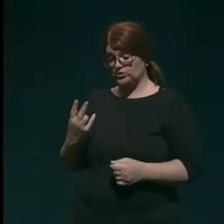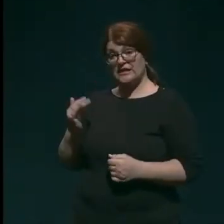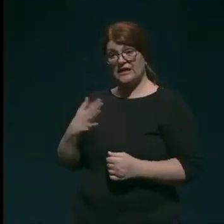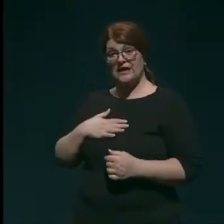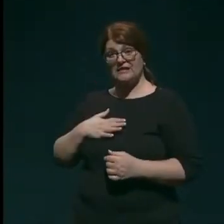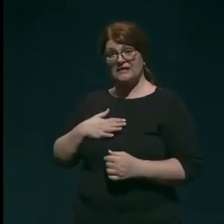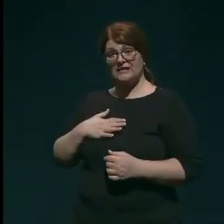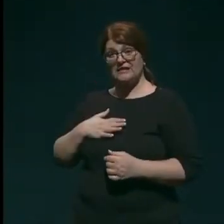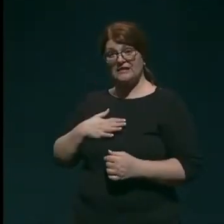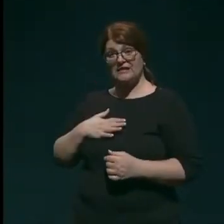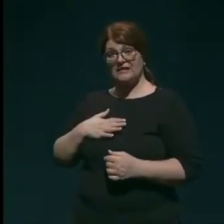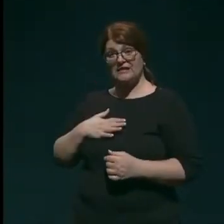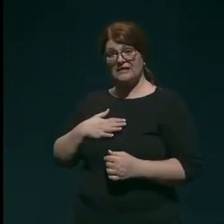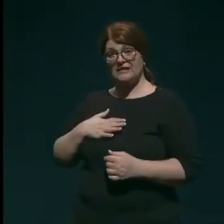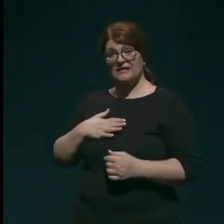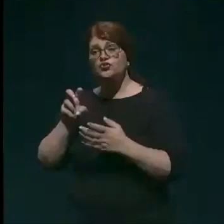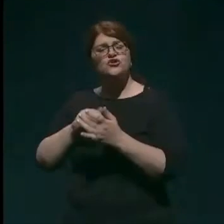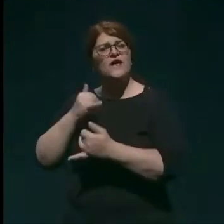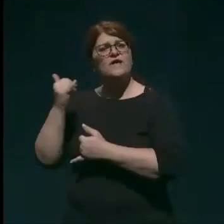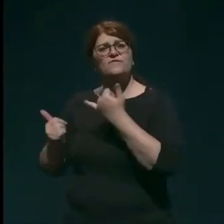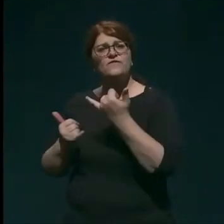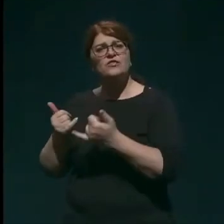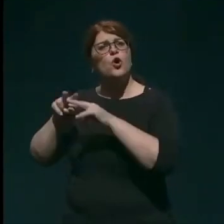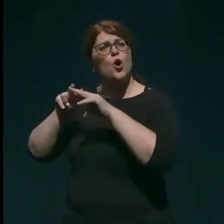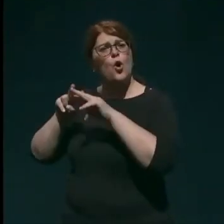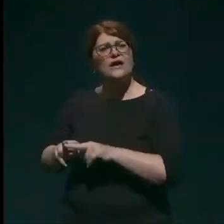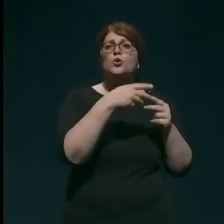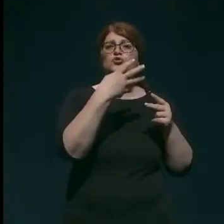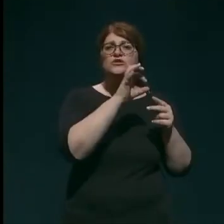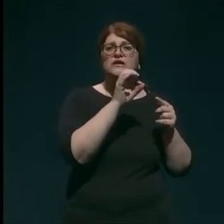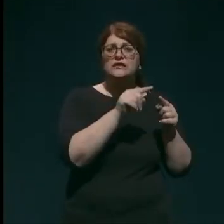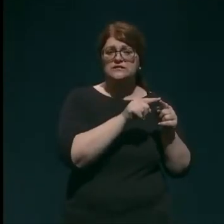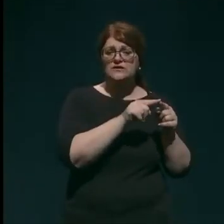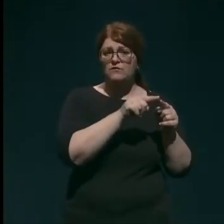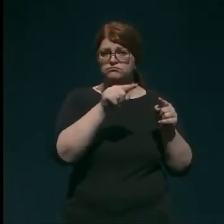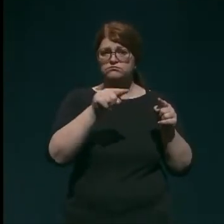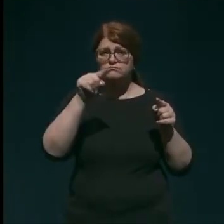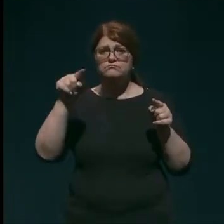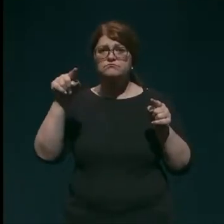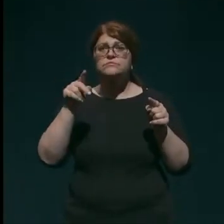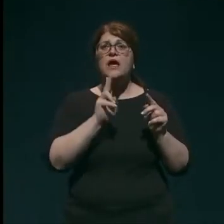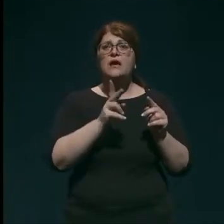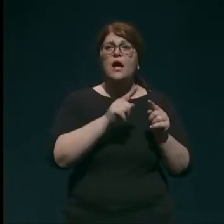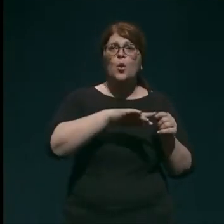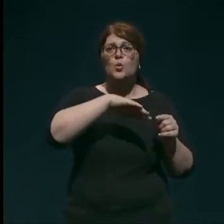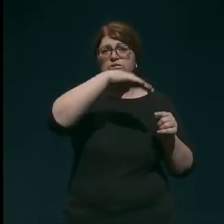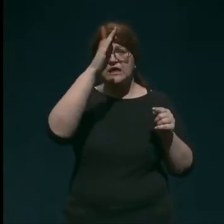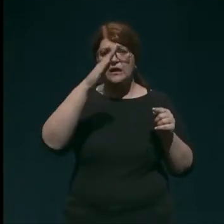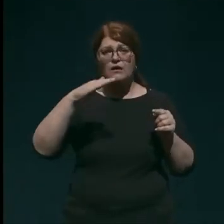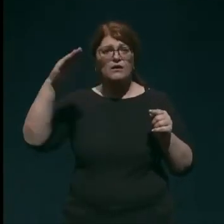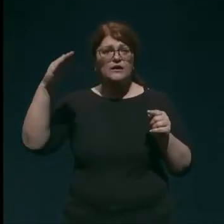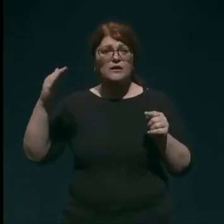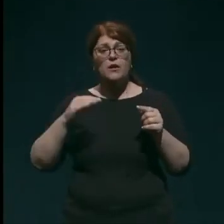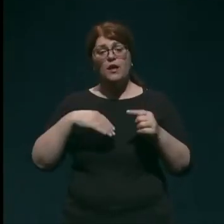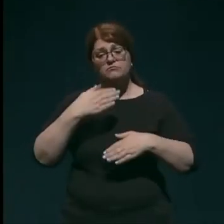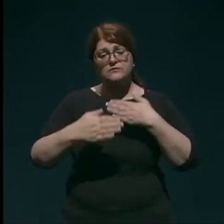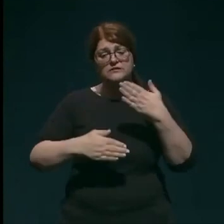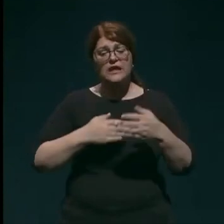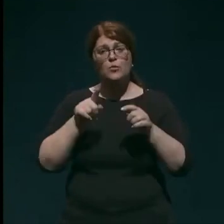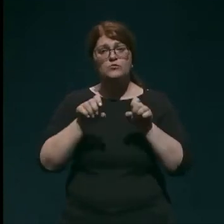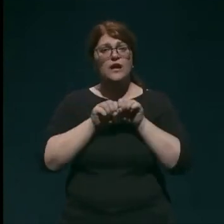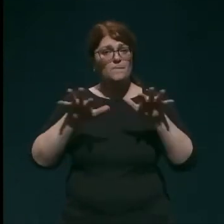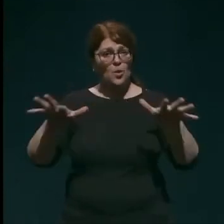boljša, pa epidemiološko še vedno ohranjamo tisto mejo incidenco, kako se je gibala v tekom tega izbruha.